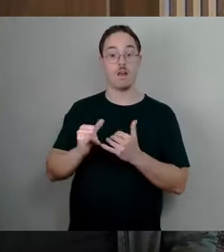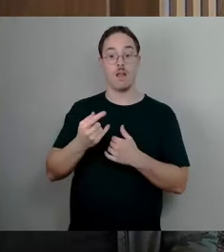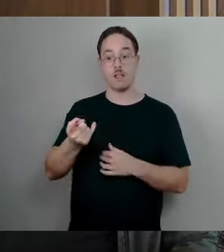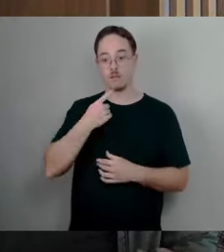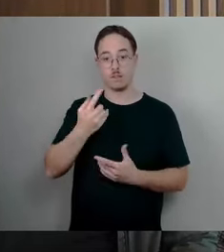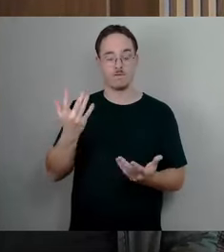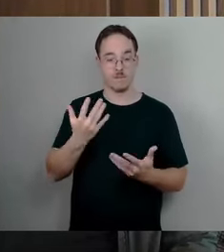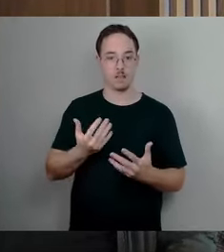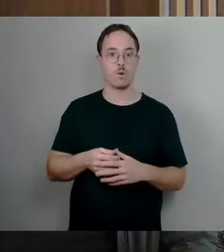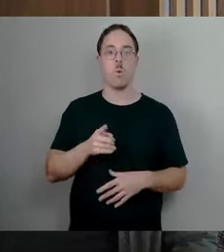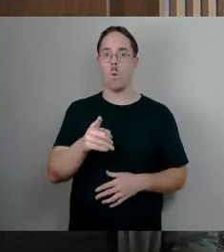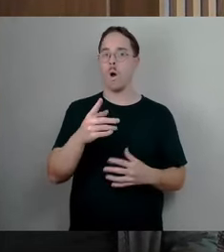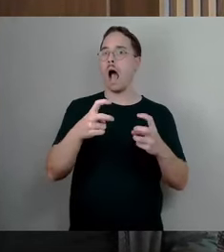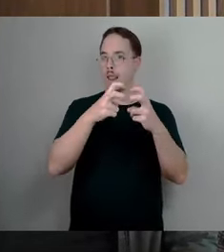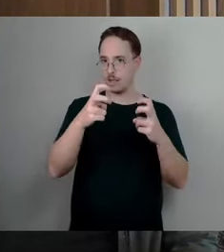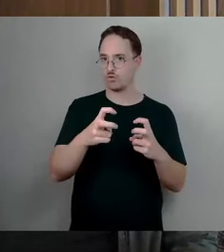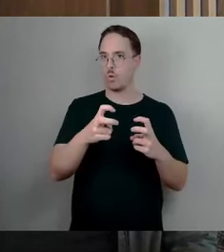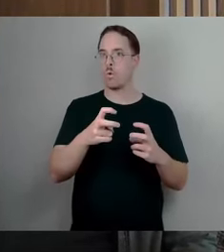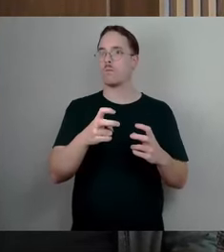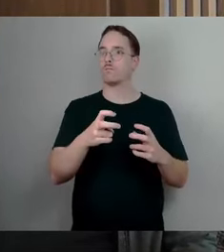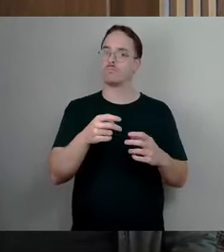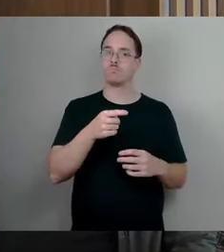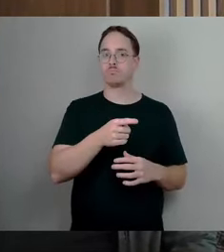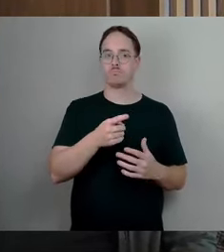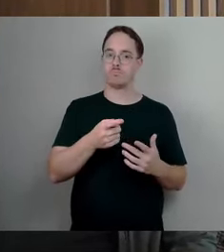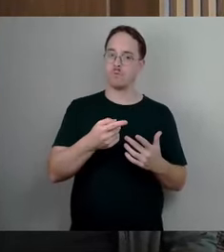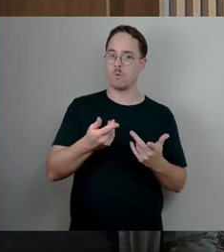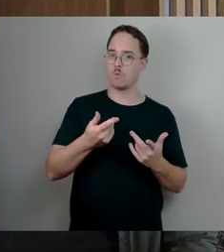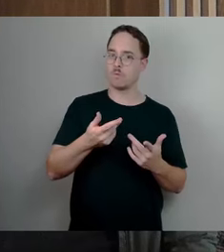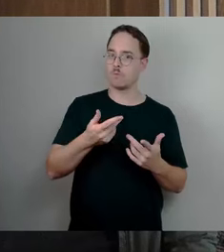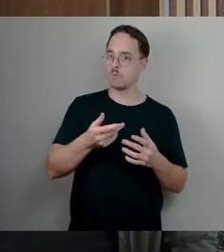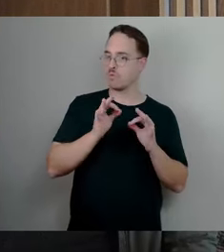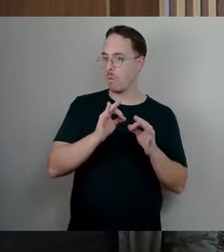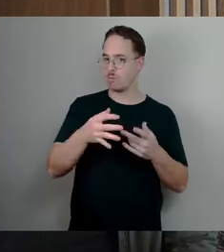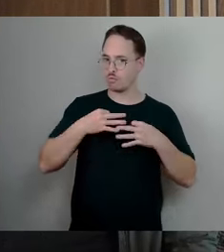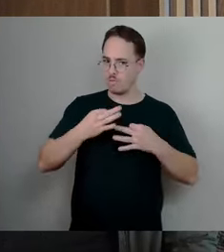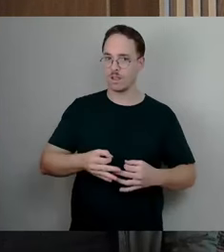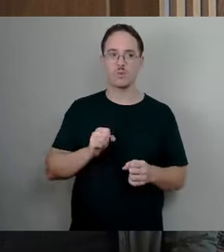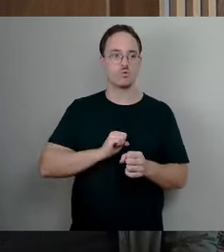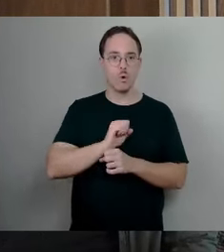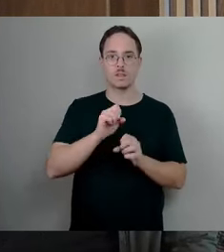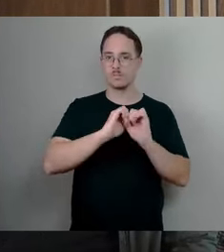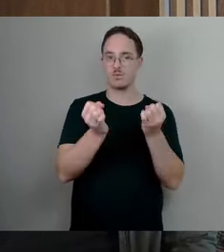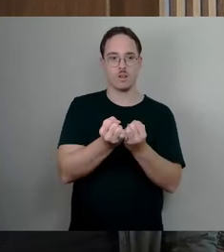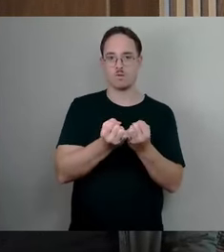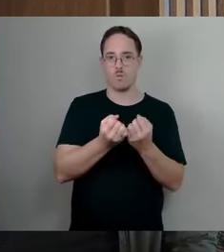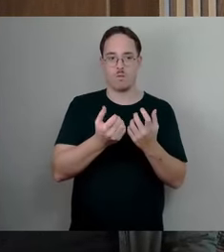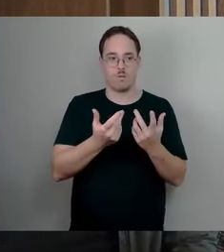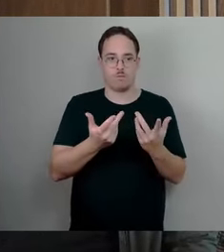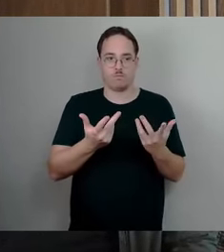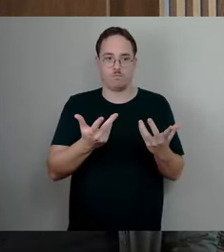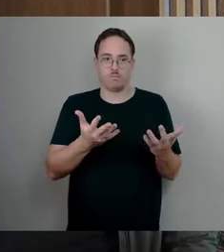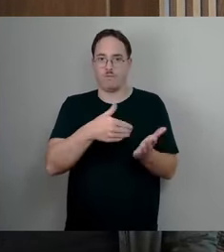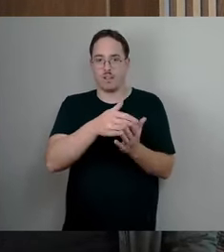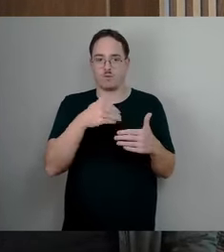Einrichtung die Situation inzwischen nicht mehr hinnehmbar sei. Im August wurde den Eltern mitgeteilt, dass von 18 Fachkräften 7 ausgefallen seien, wegen